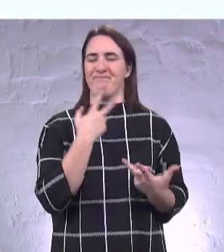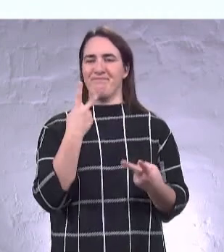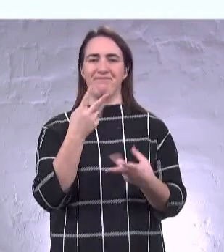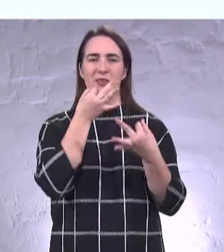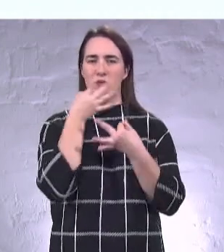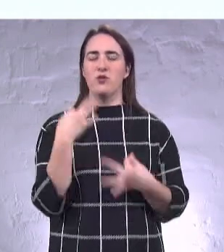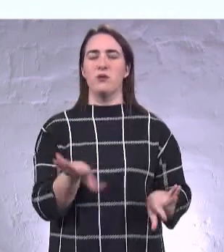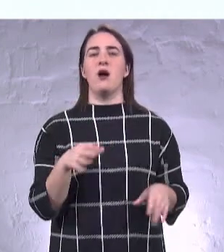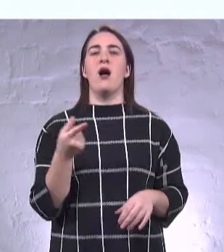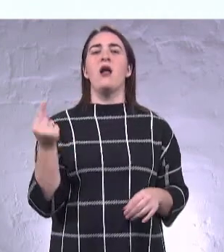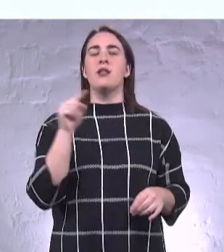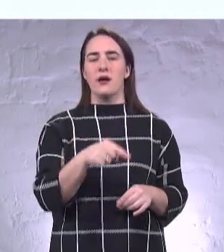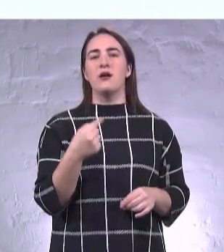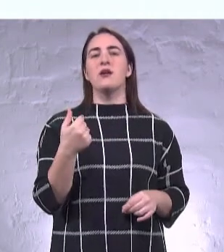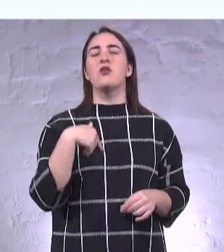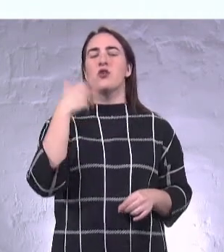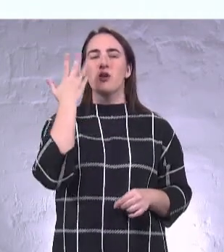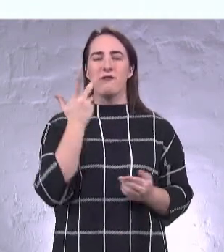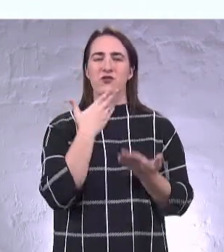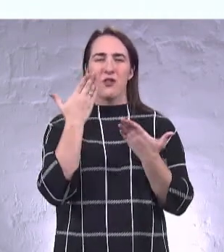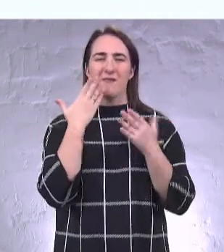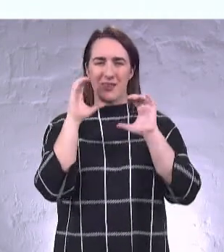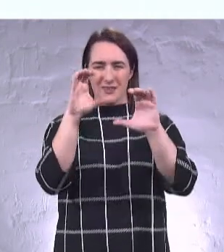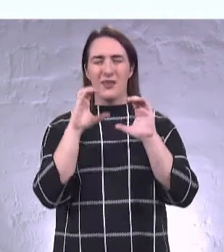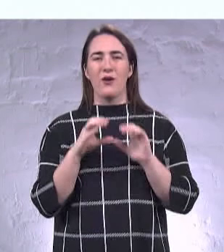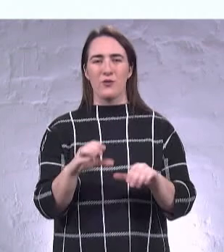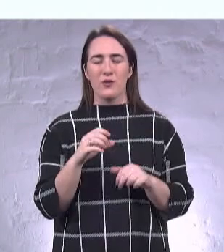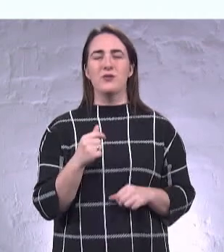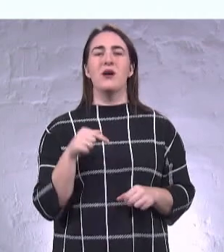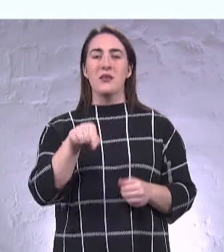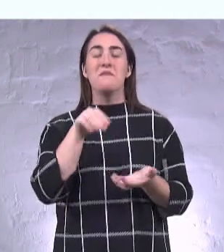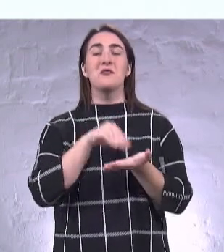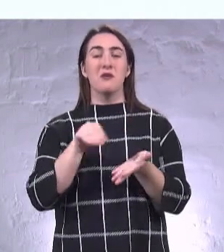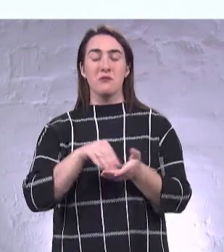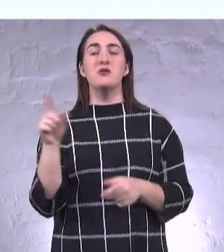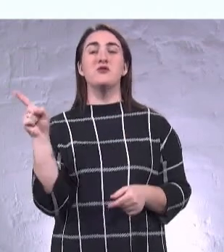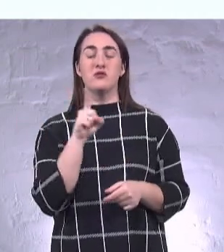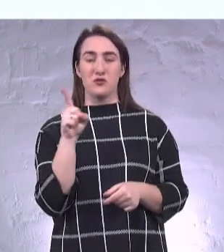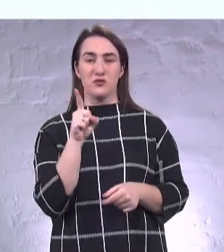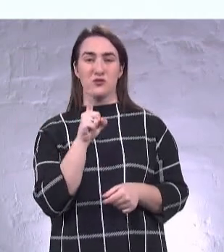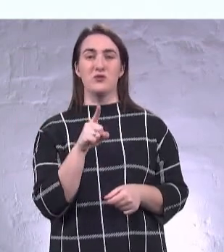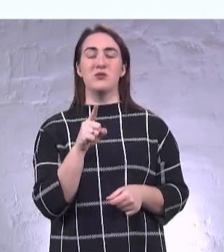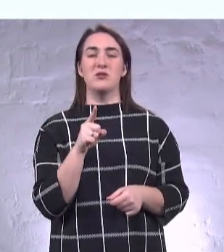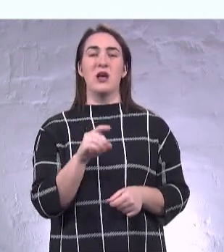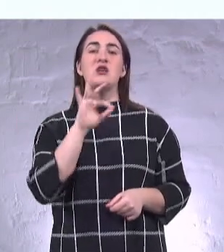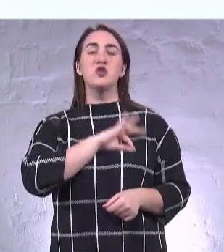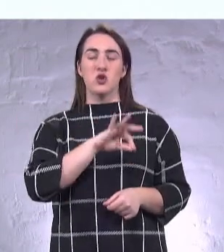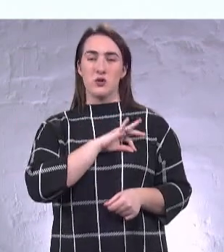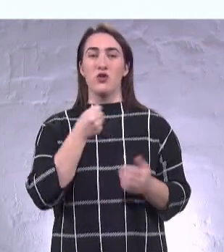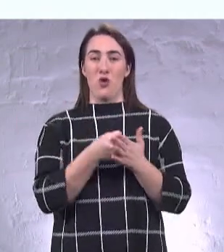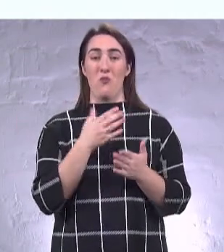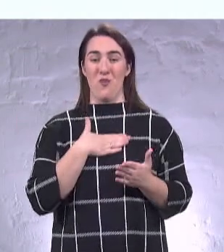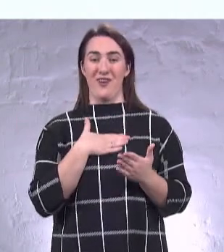Але я коли вчитався в закон, там написано, що застосування до моєї